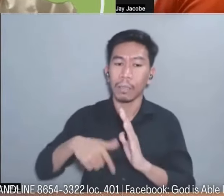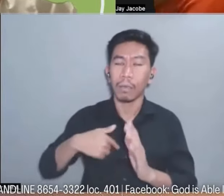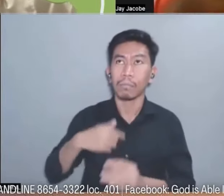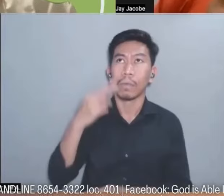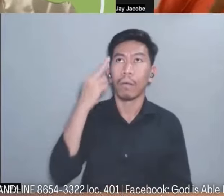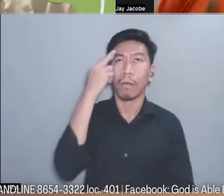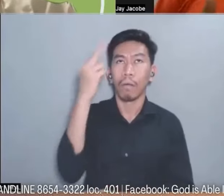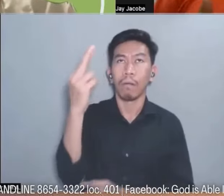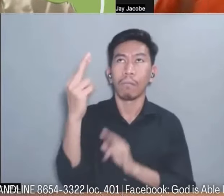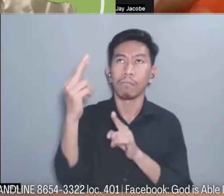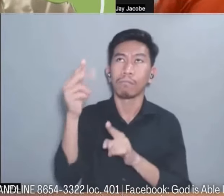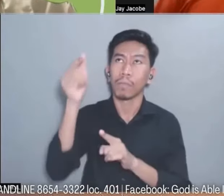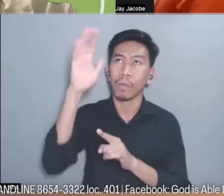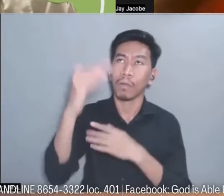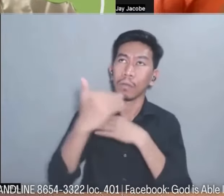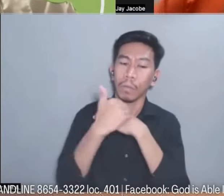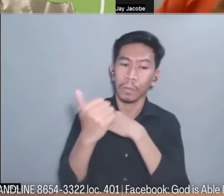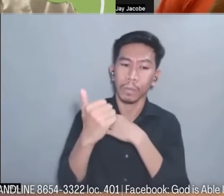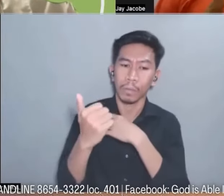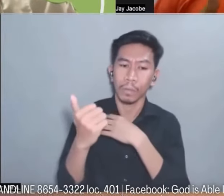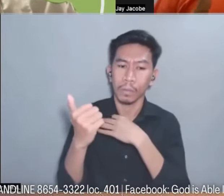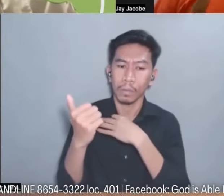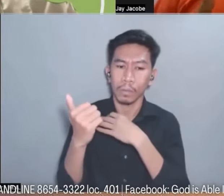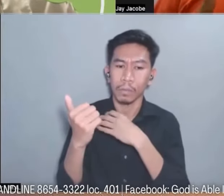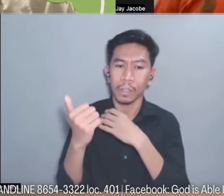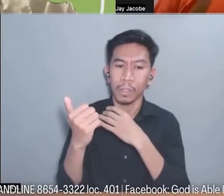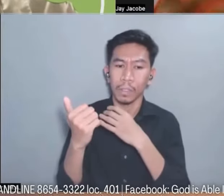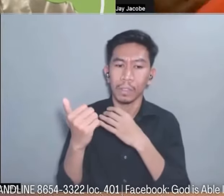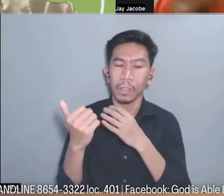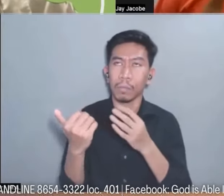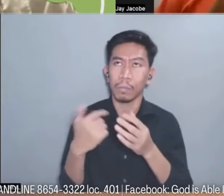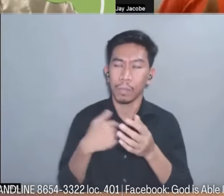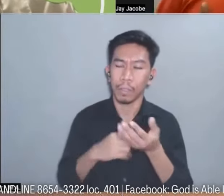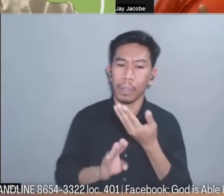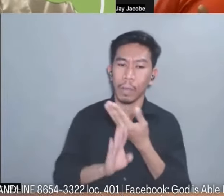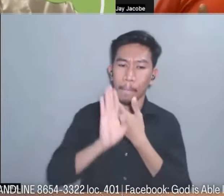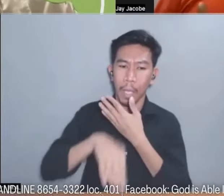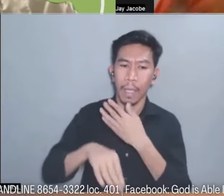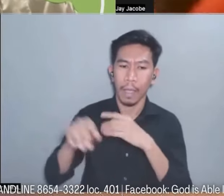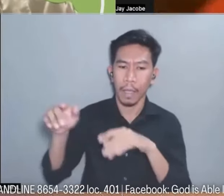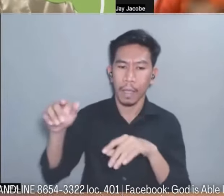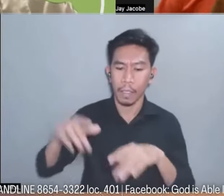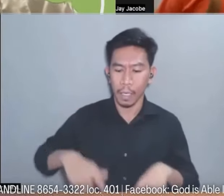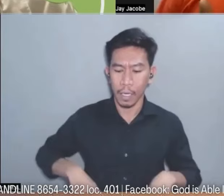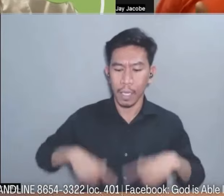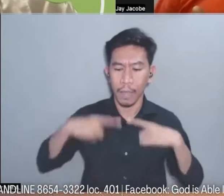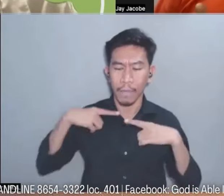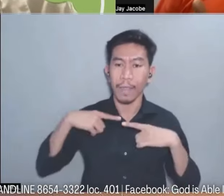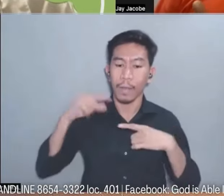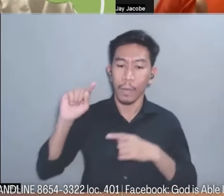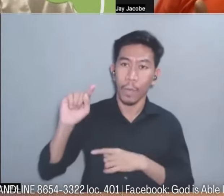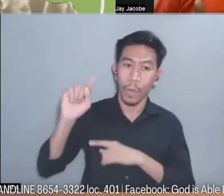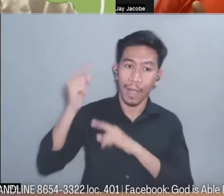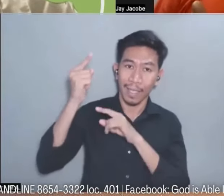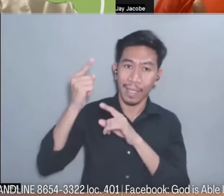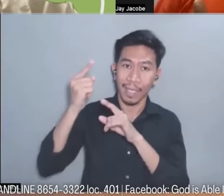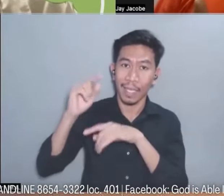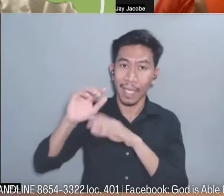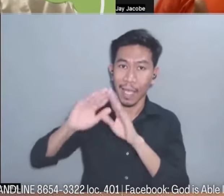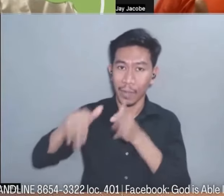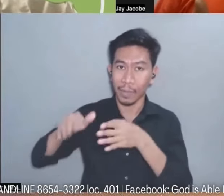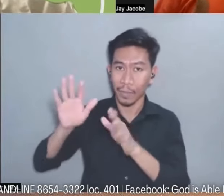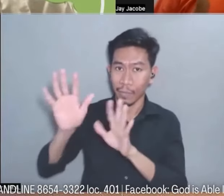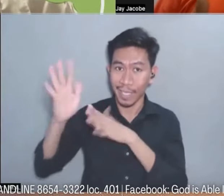na-impress niya sa akin go back to giving one house of grace as a pastor I mean as a pastor again so